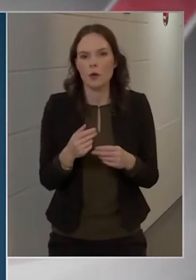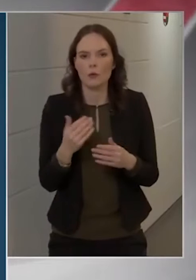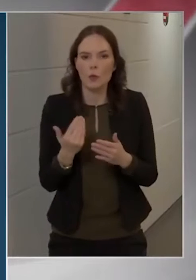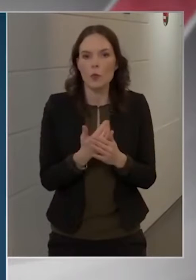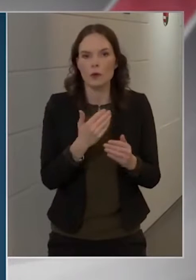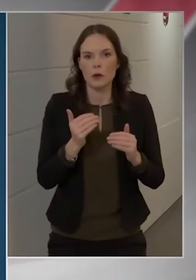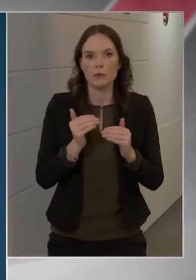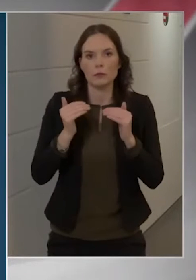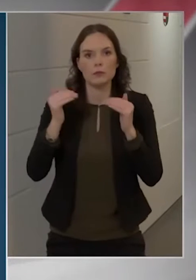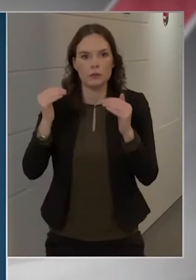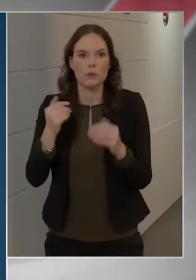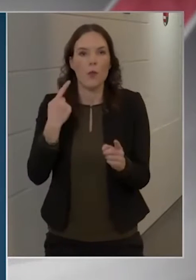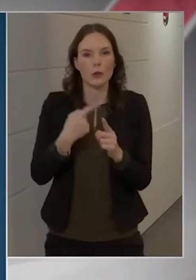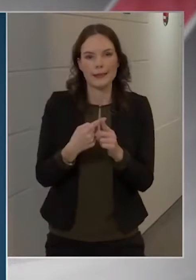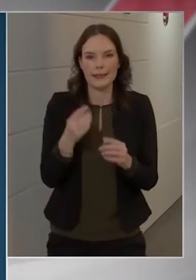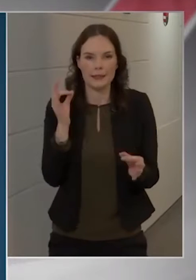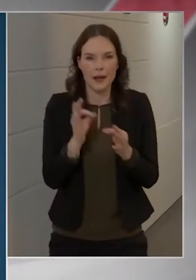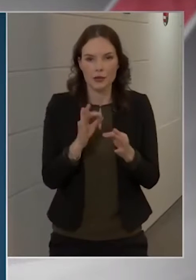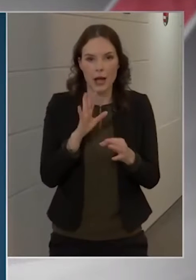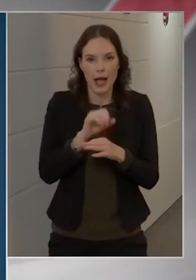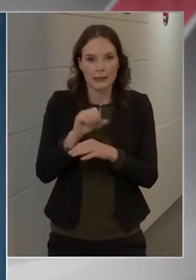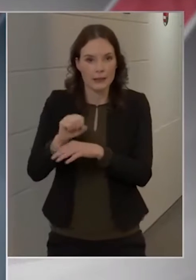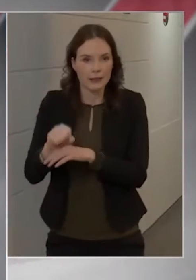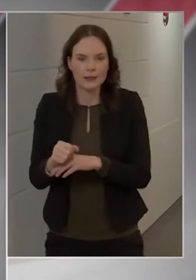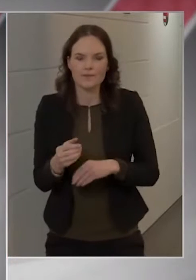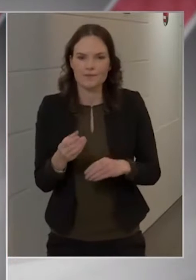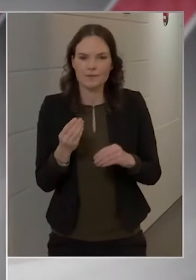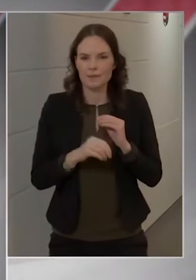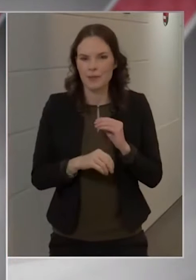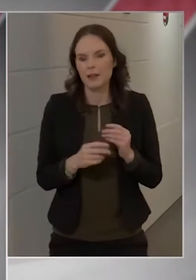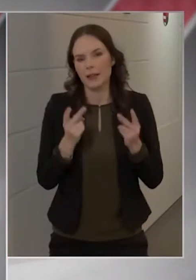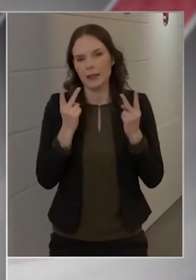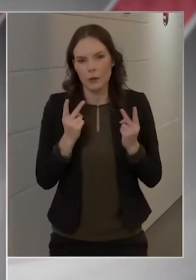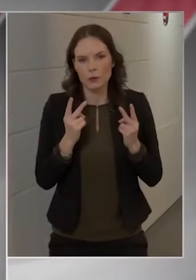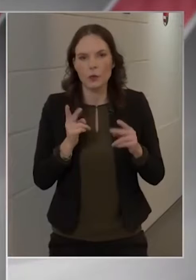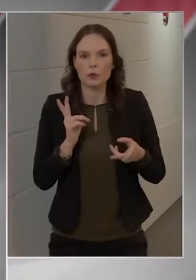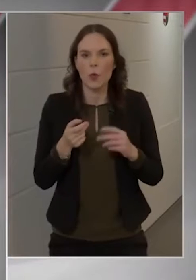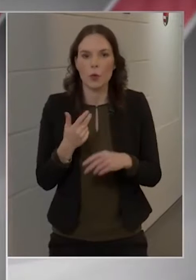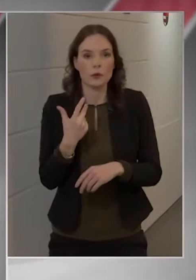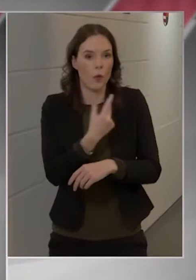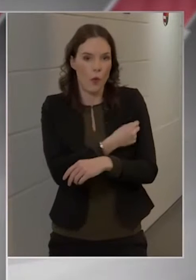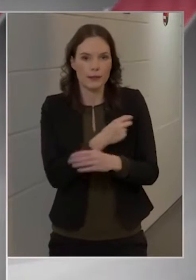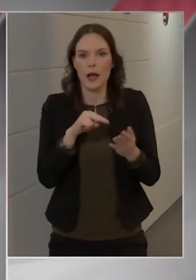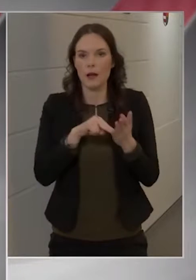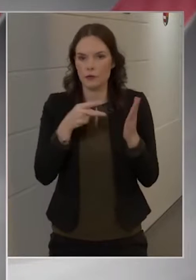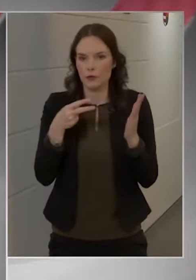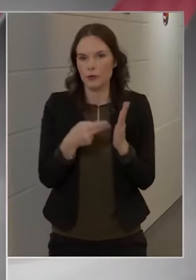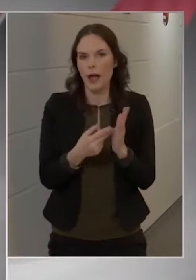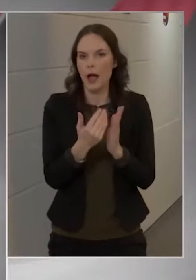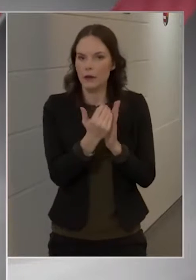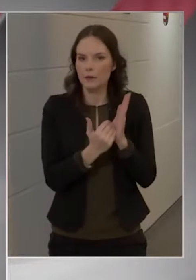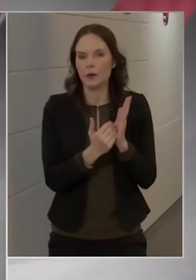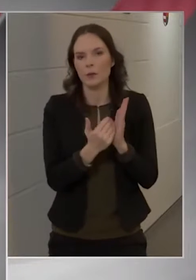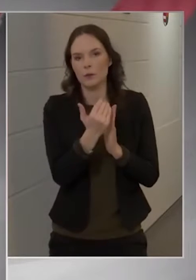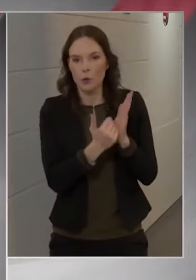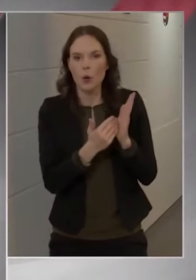1048 újabb magyar állampolgárnál mutatták ki az új koronavírus fertőzést. Ezzel 370.336